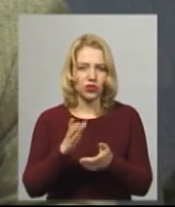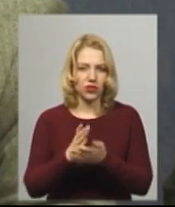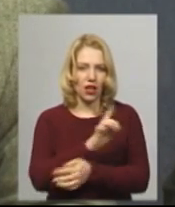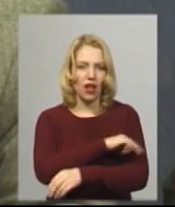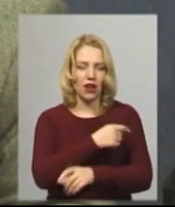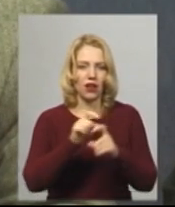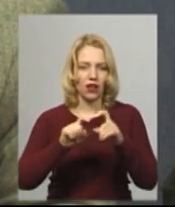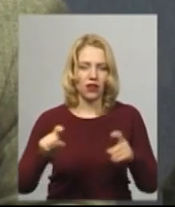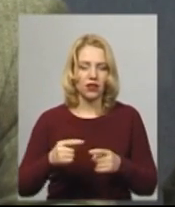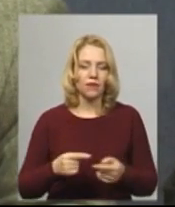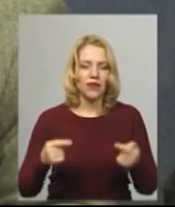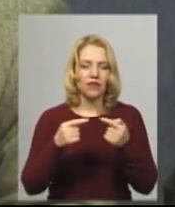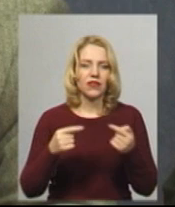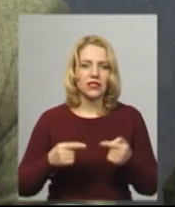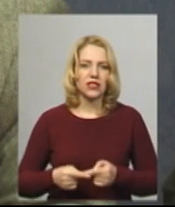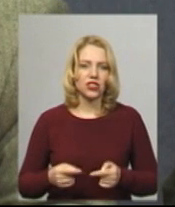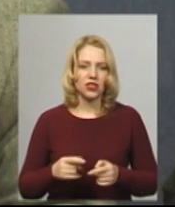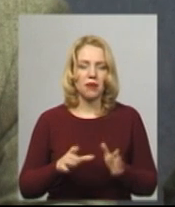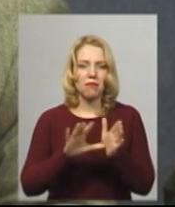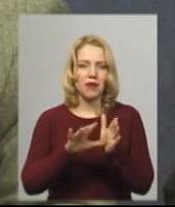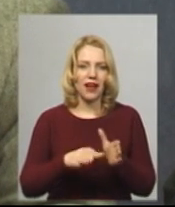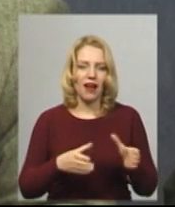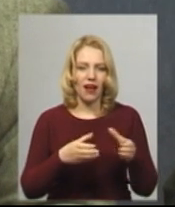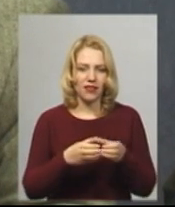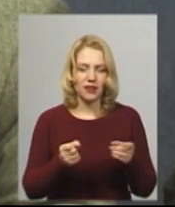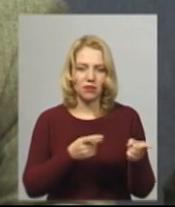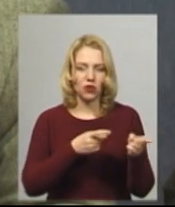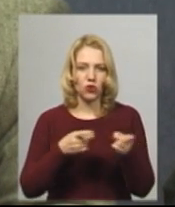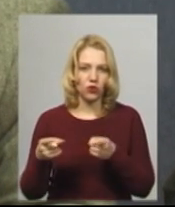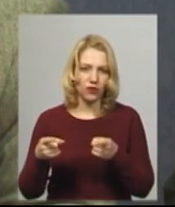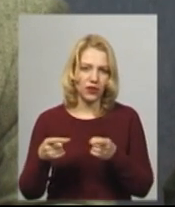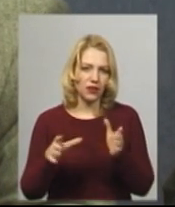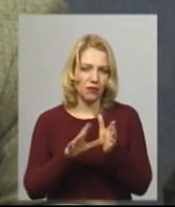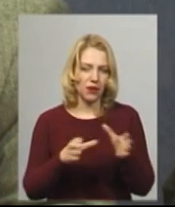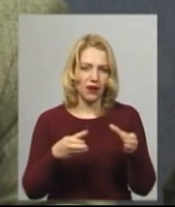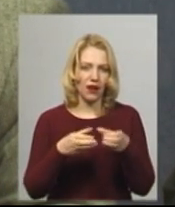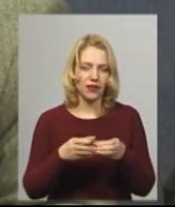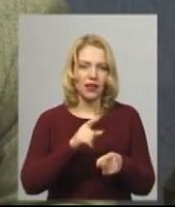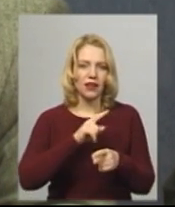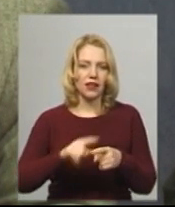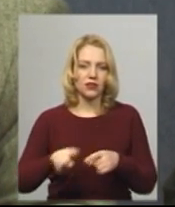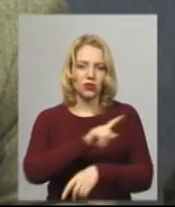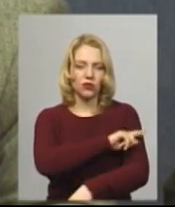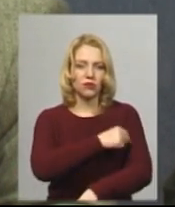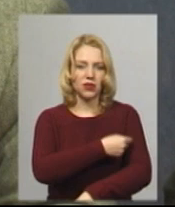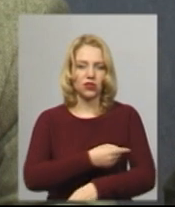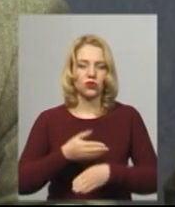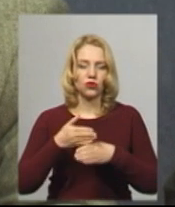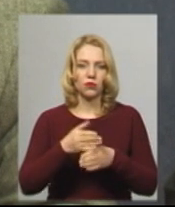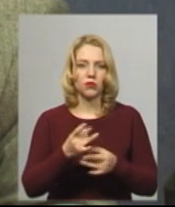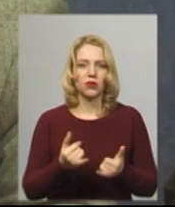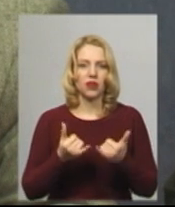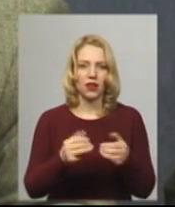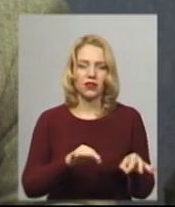Визначені також підготовлені бригади екстреної медичної допомоги для